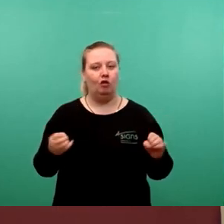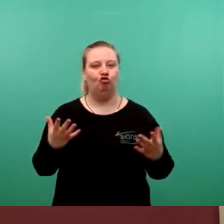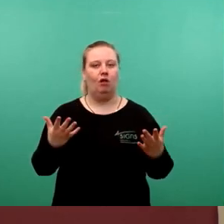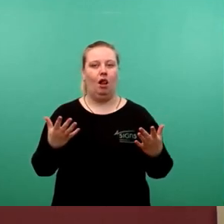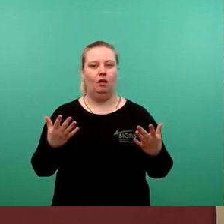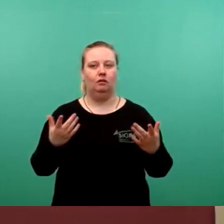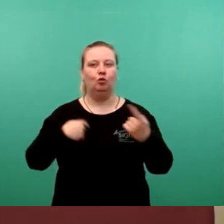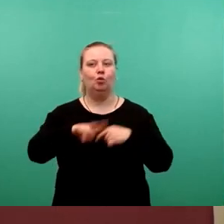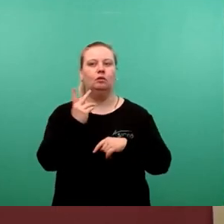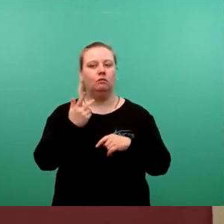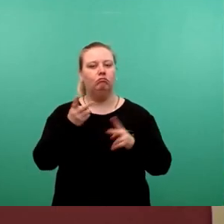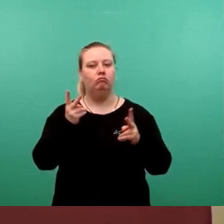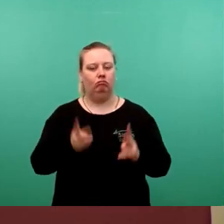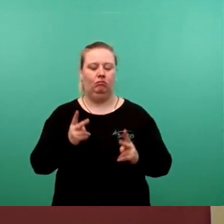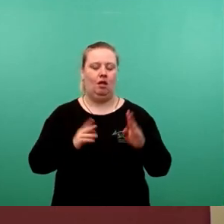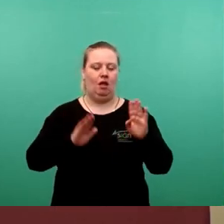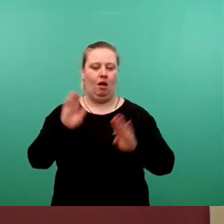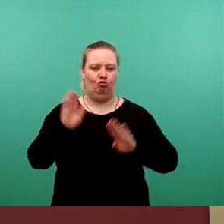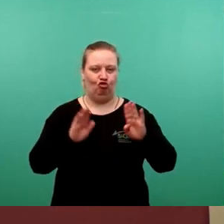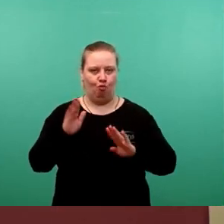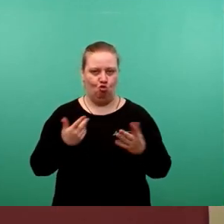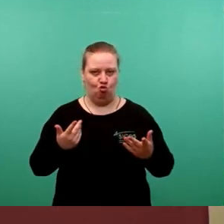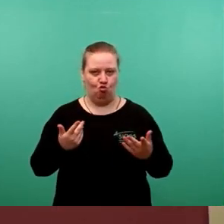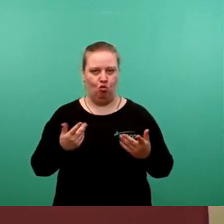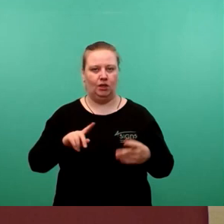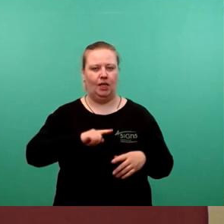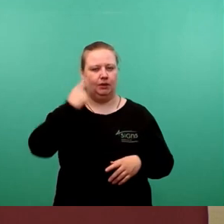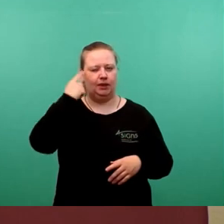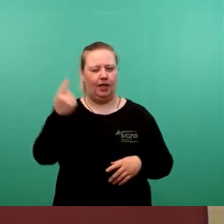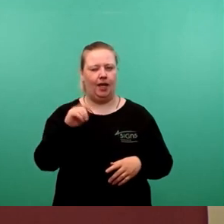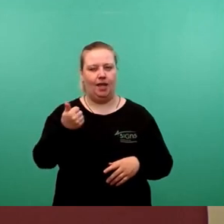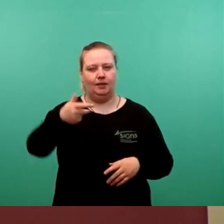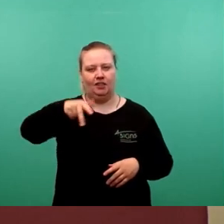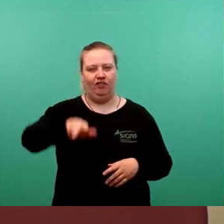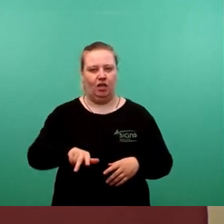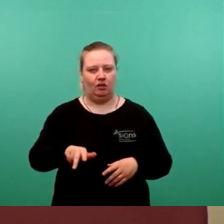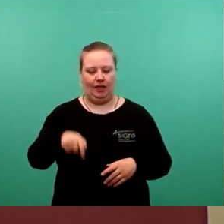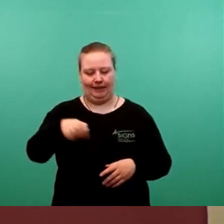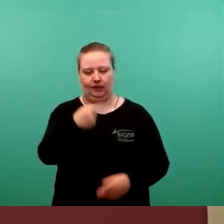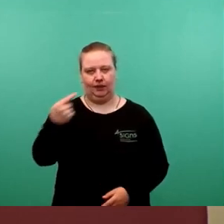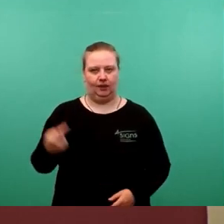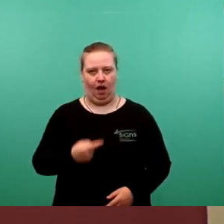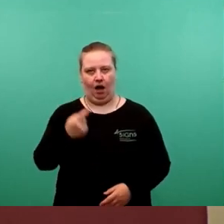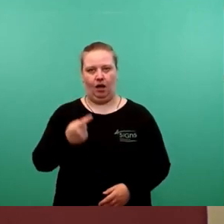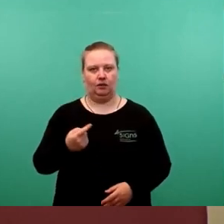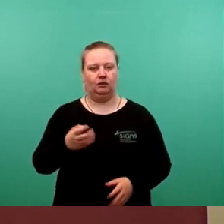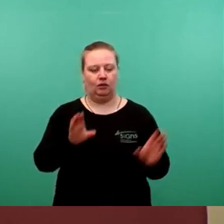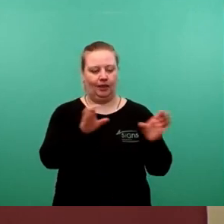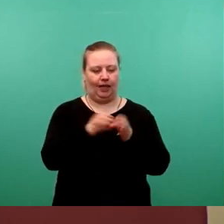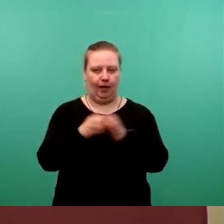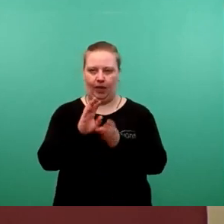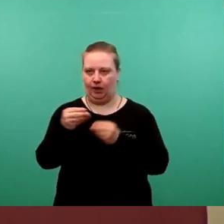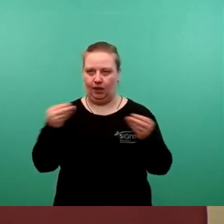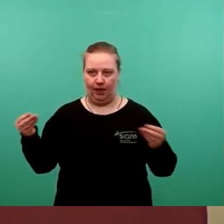sich in der finalen Abstimmung. Ich gehe davon aus, dass das Konzept im ersten Quartal diesen Jahres an die Gremien überwiesen werden